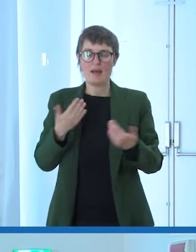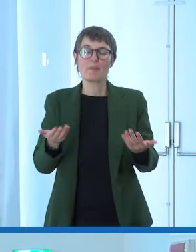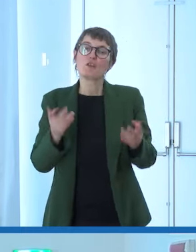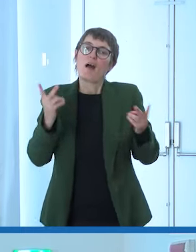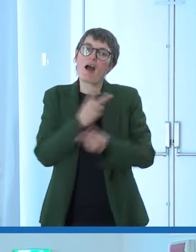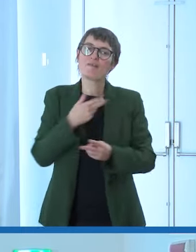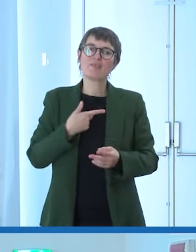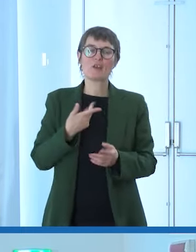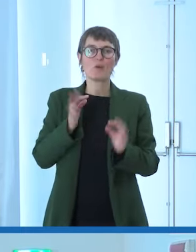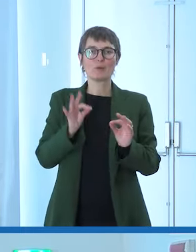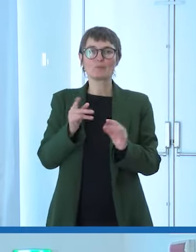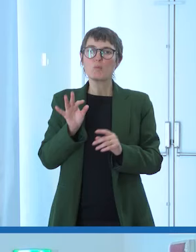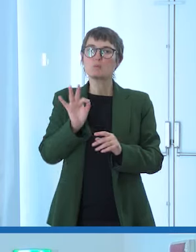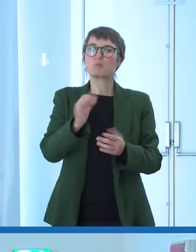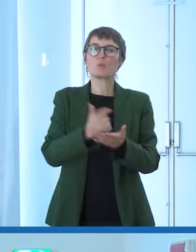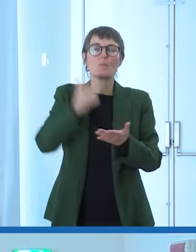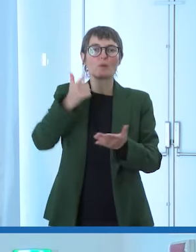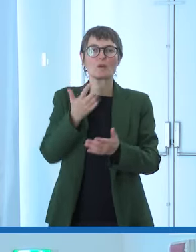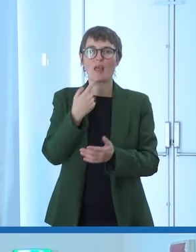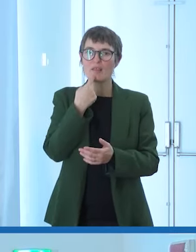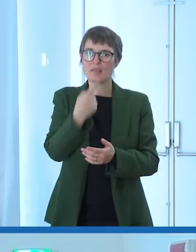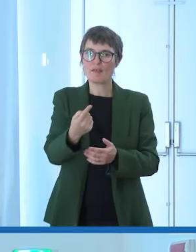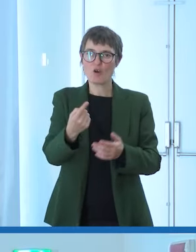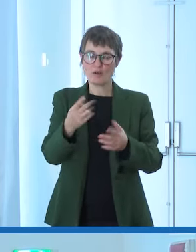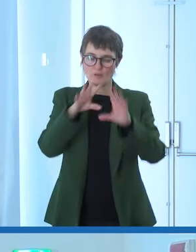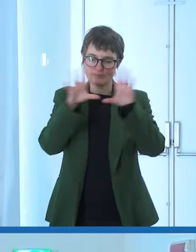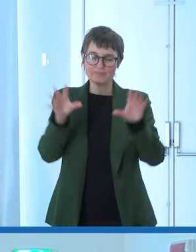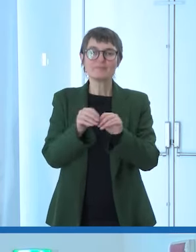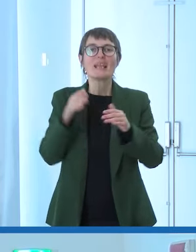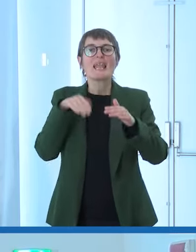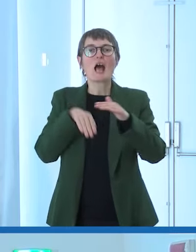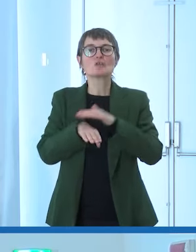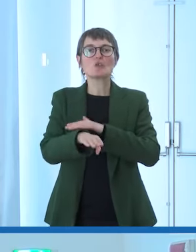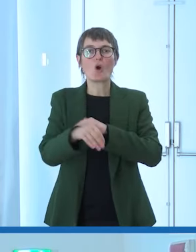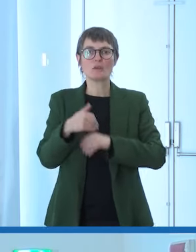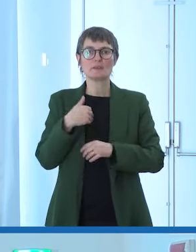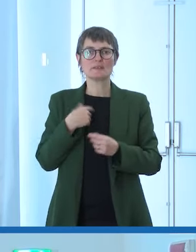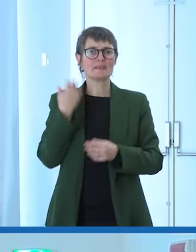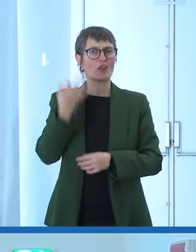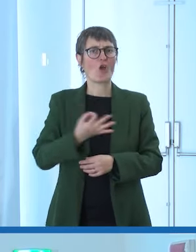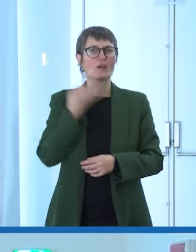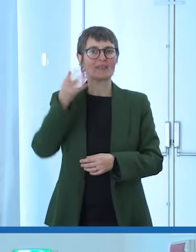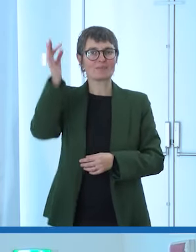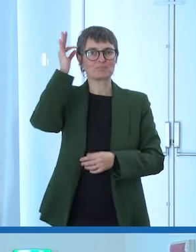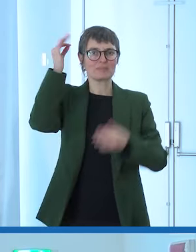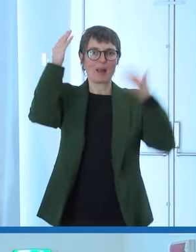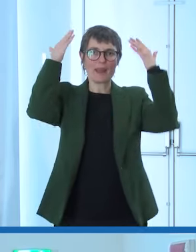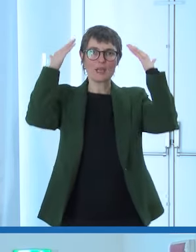era quella del nascondersi io ho sempre portato i capelli molto lunghi io mi sono